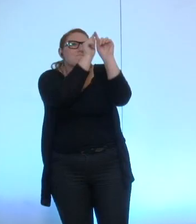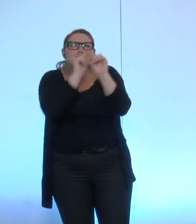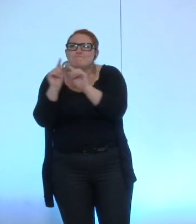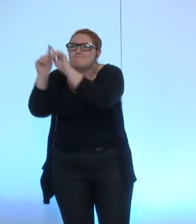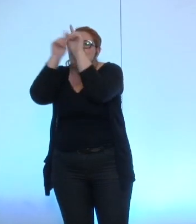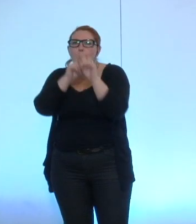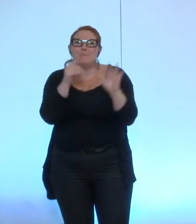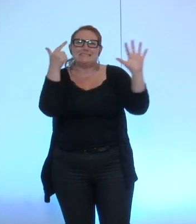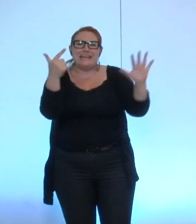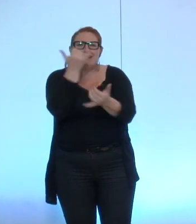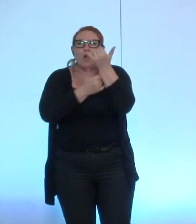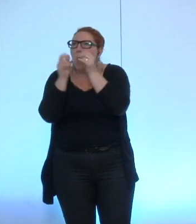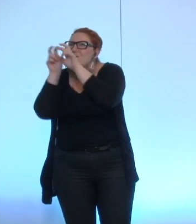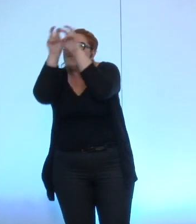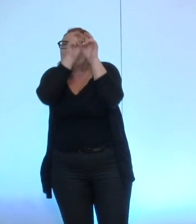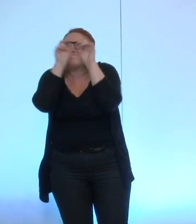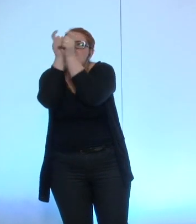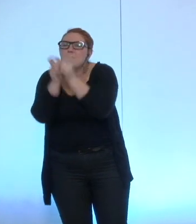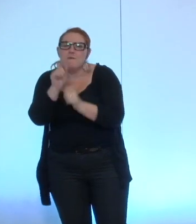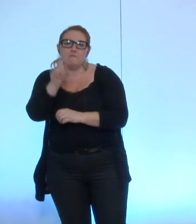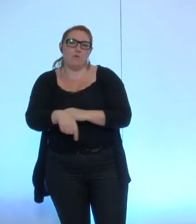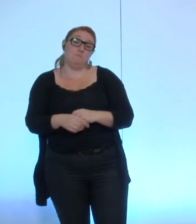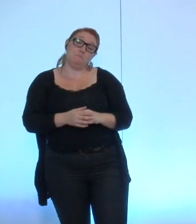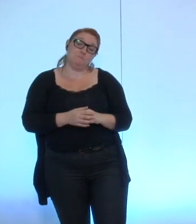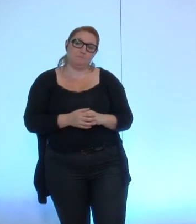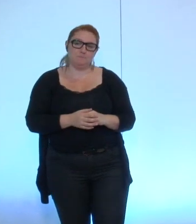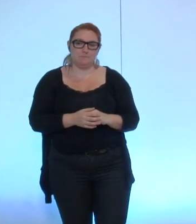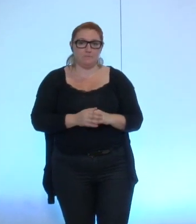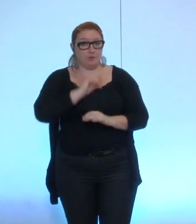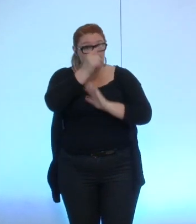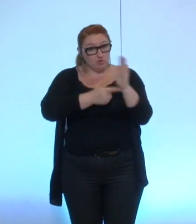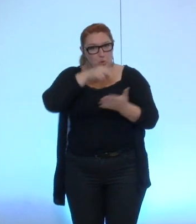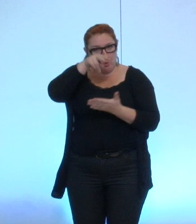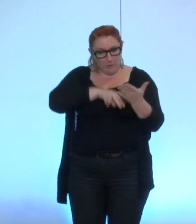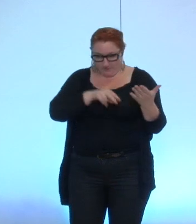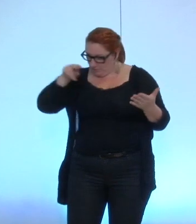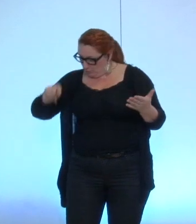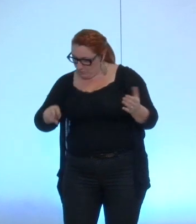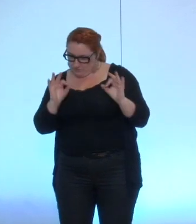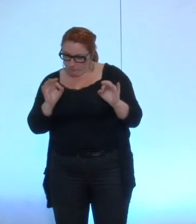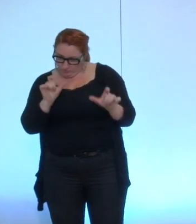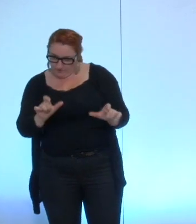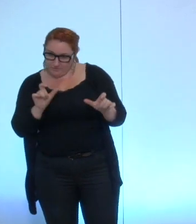je relis l'ensemble des deux articles qui sont concernés pour vérifier effectivement